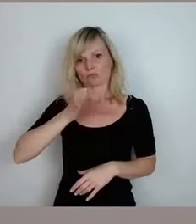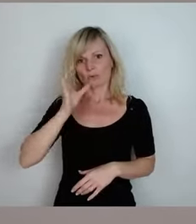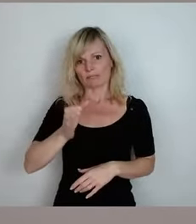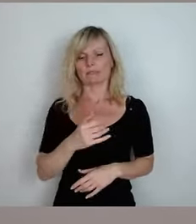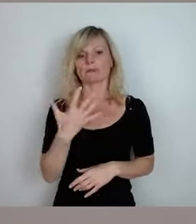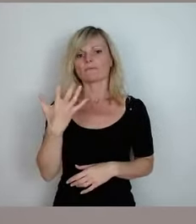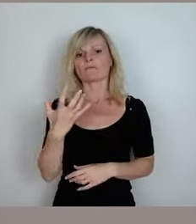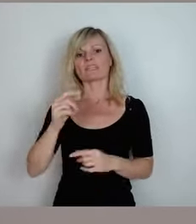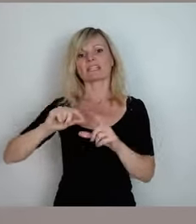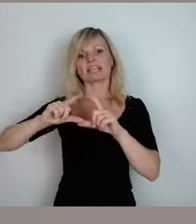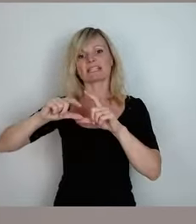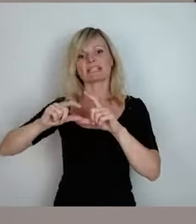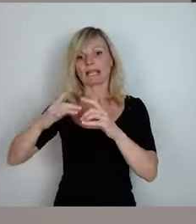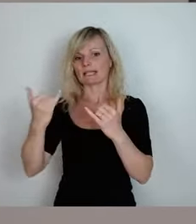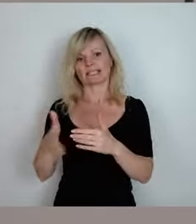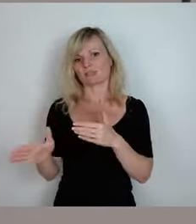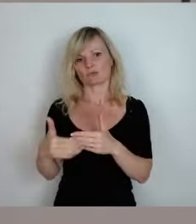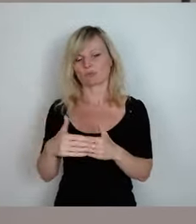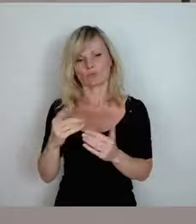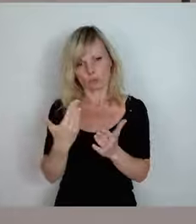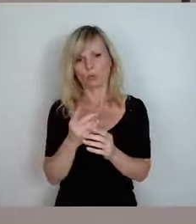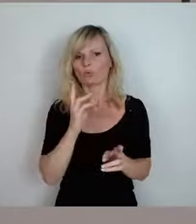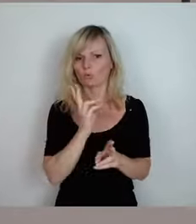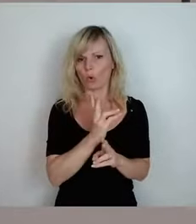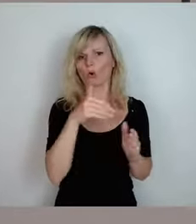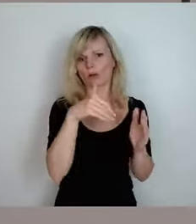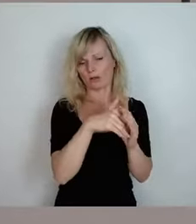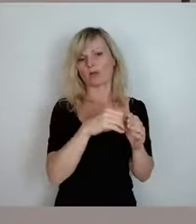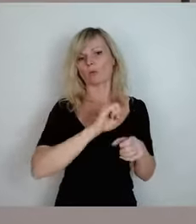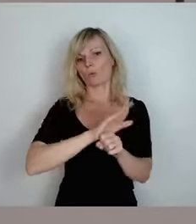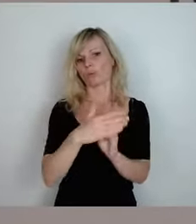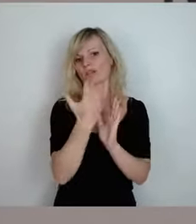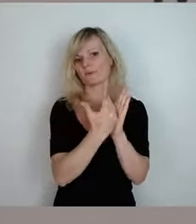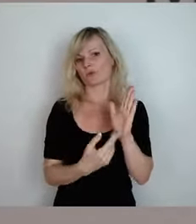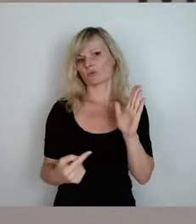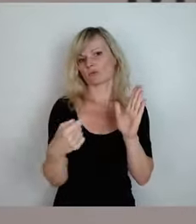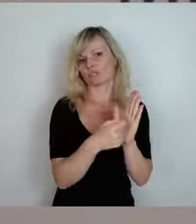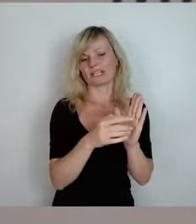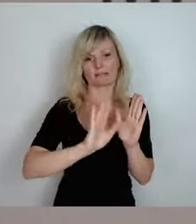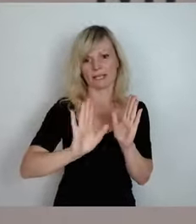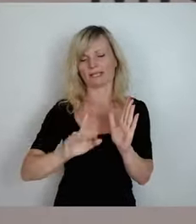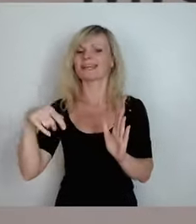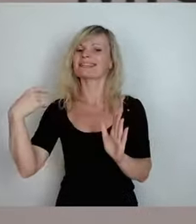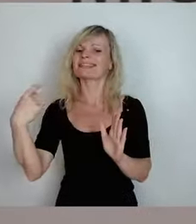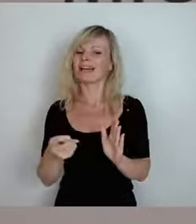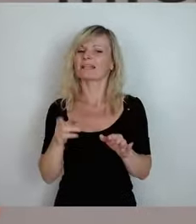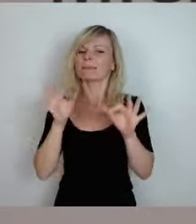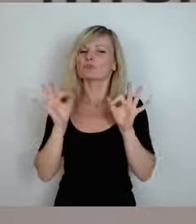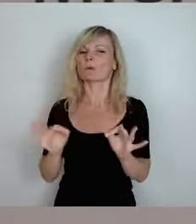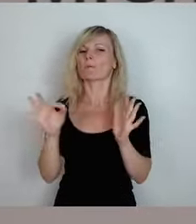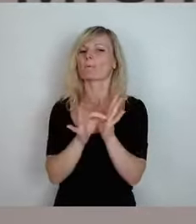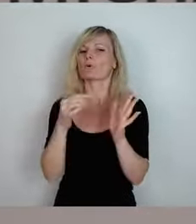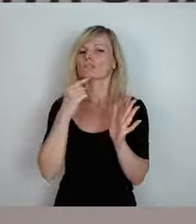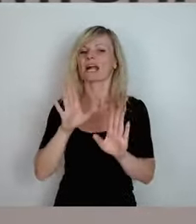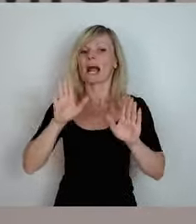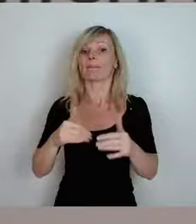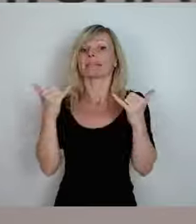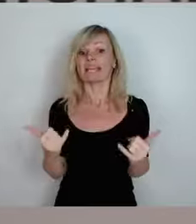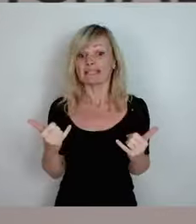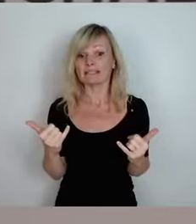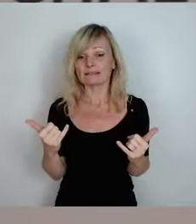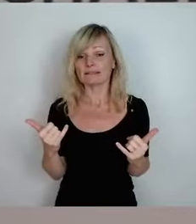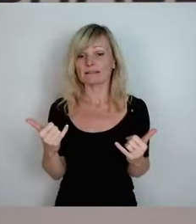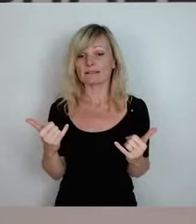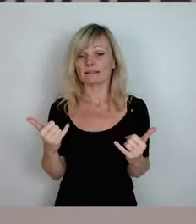wie das jetzt noch in der Corona-Verordnung drinsteht. Sondern dann werden wir an einem gewissen Punkt sagen, und ab jetzt gilt